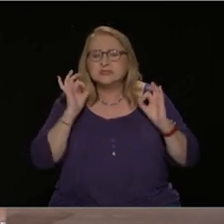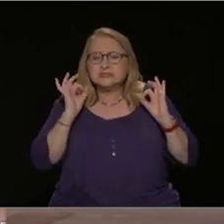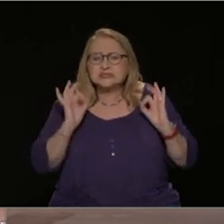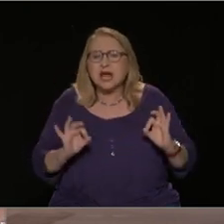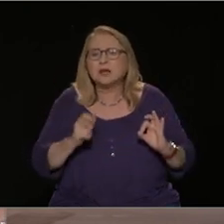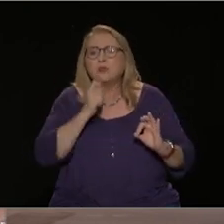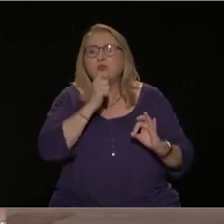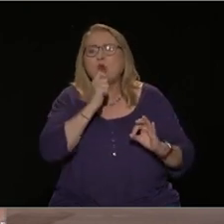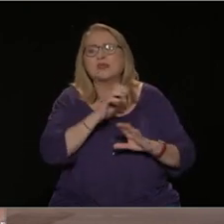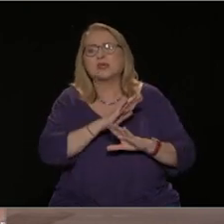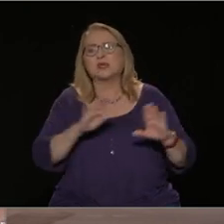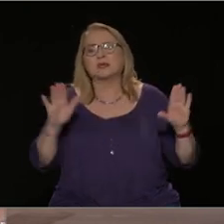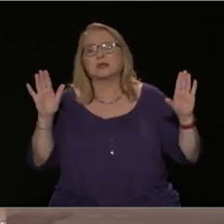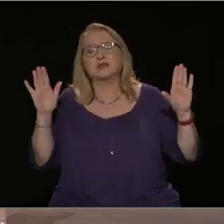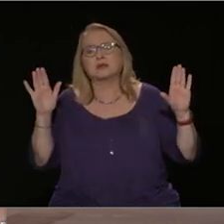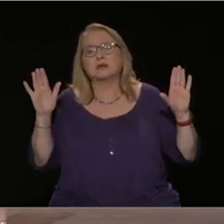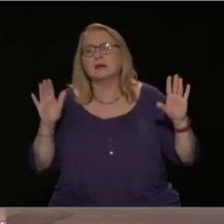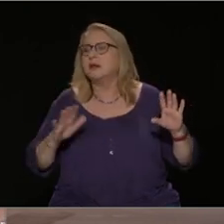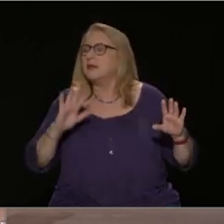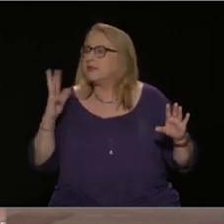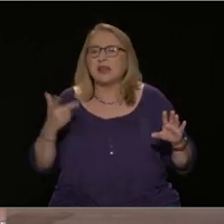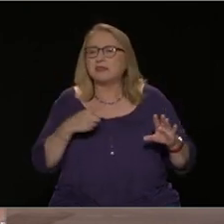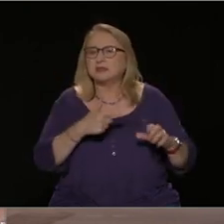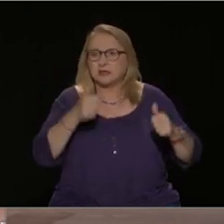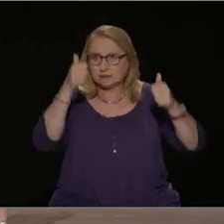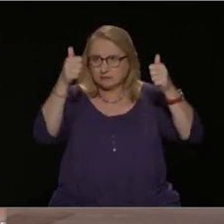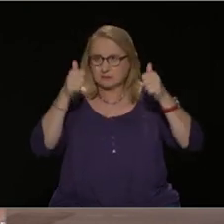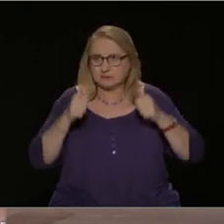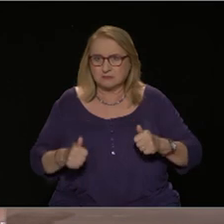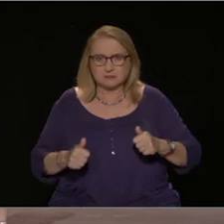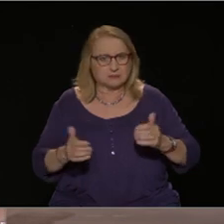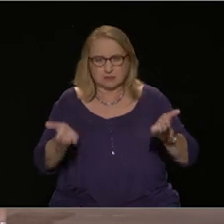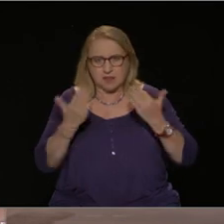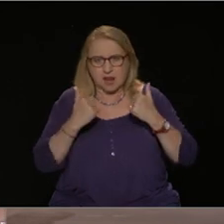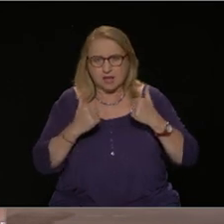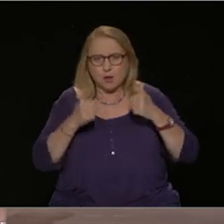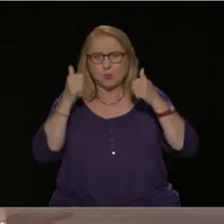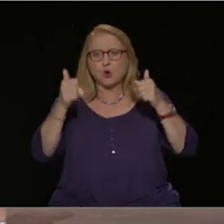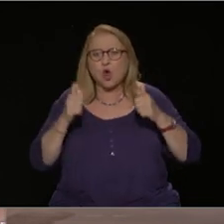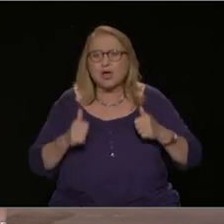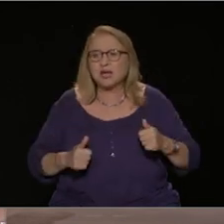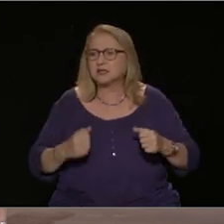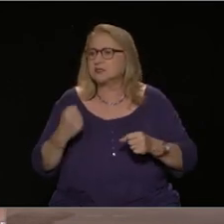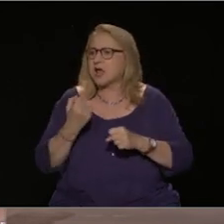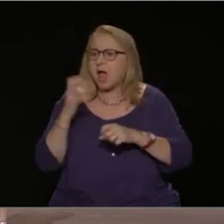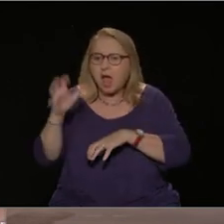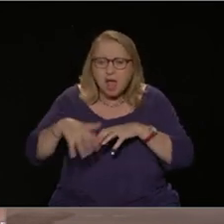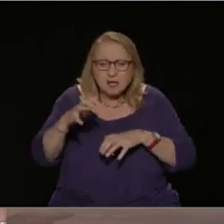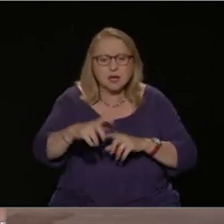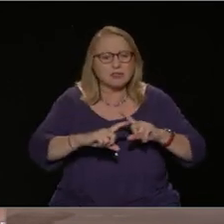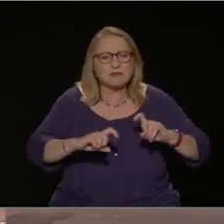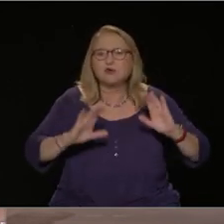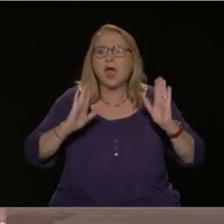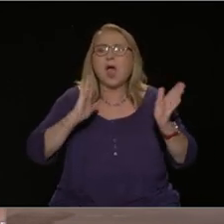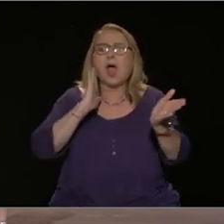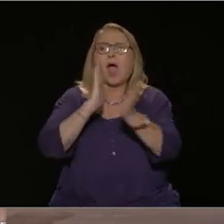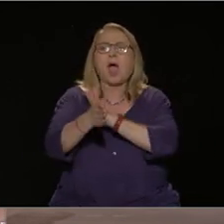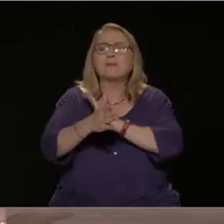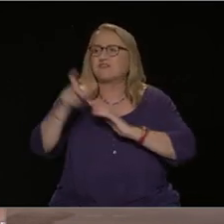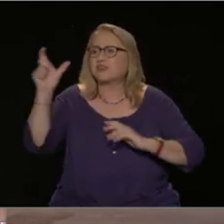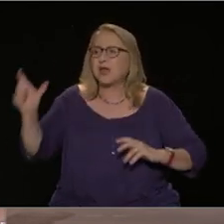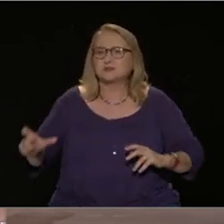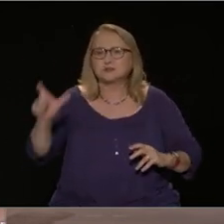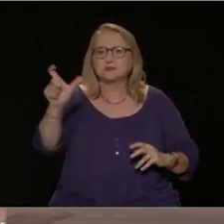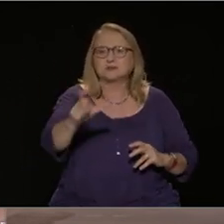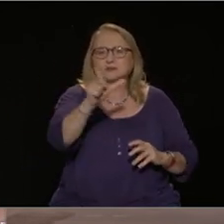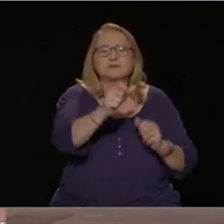Δηλαδή των διαφόρων απευθείας αναθέσεων σε εργολάβους. Της πρακτικής ότι διάφοροι μέτεροι ή